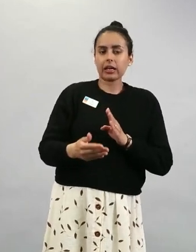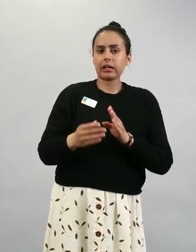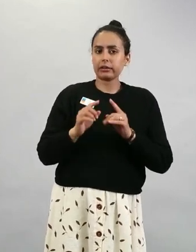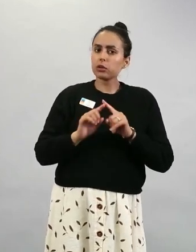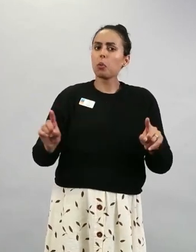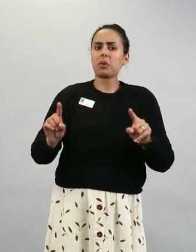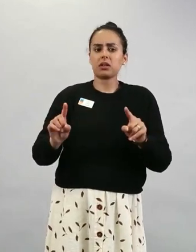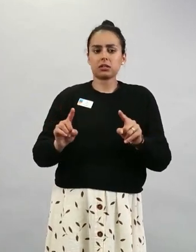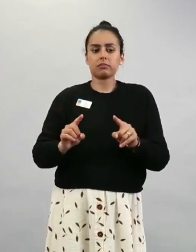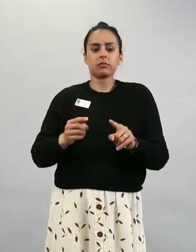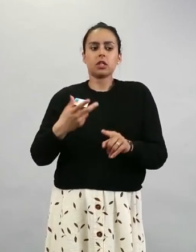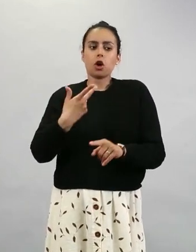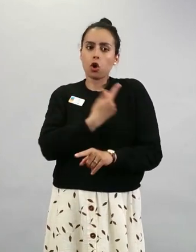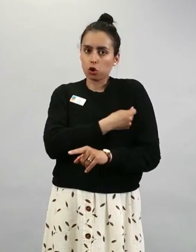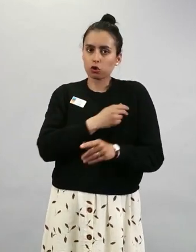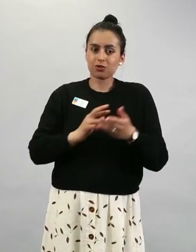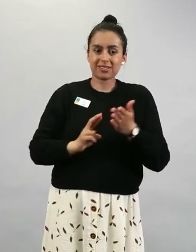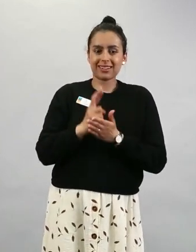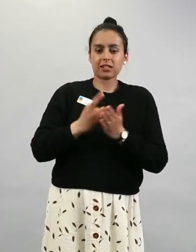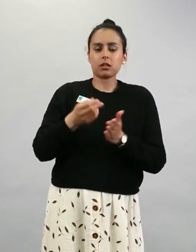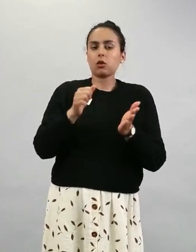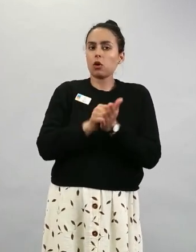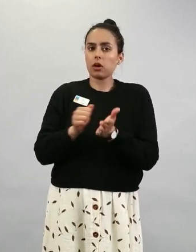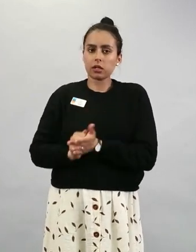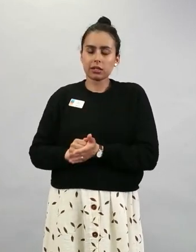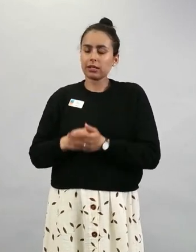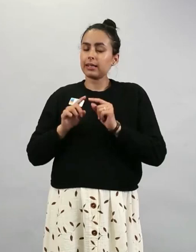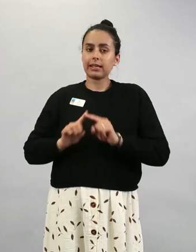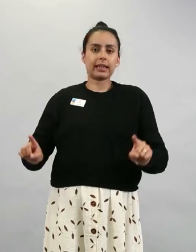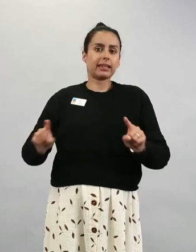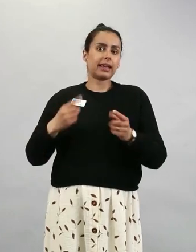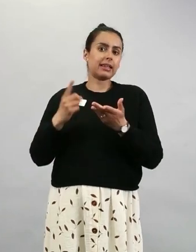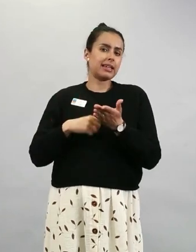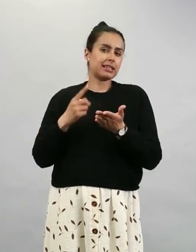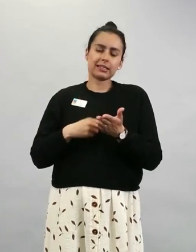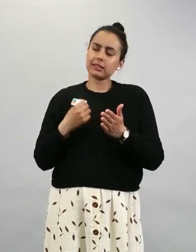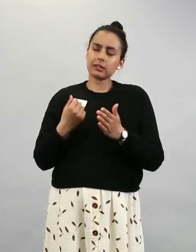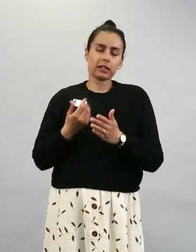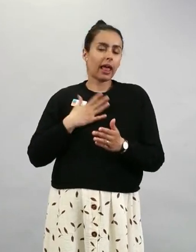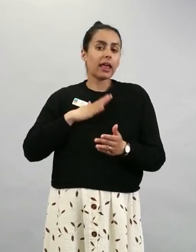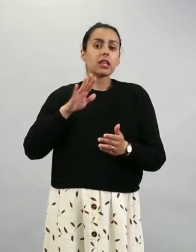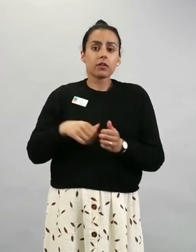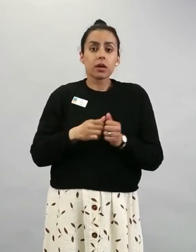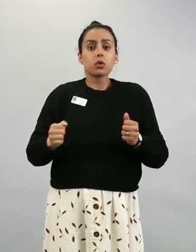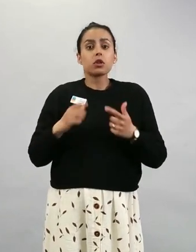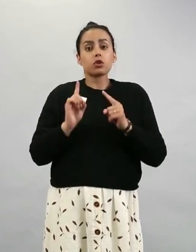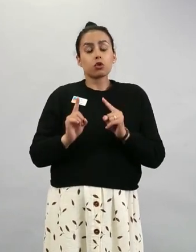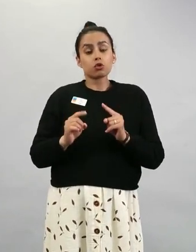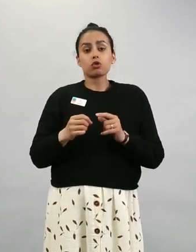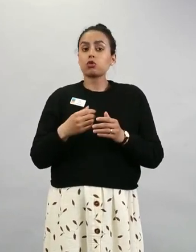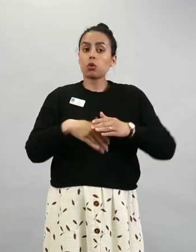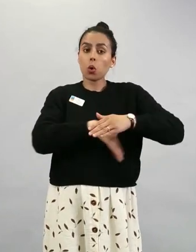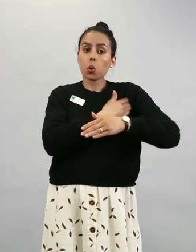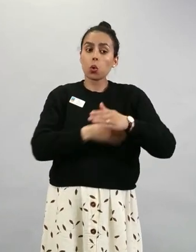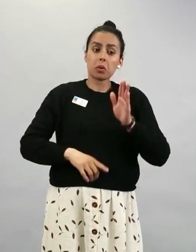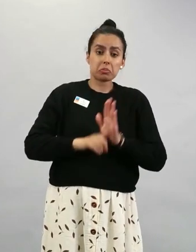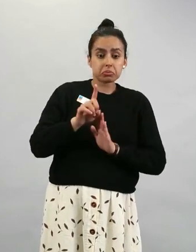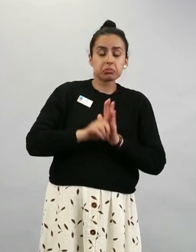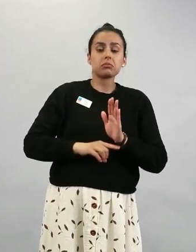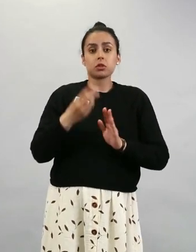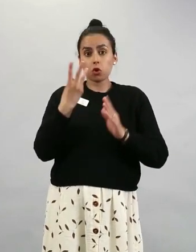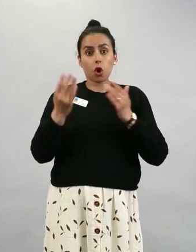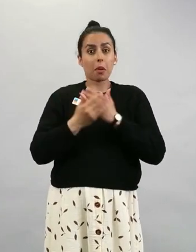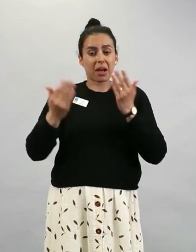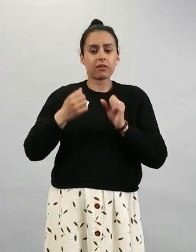rokotusreaktion oireita, niin silloin ei tarvitse ihan heti mennä testiin. Mutta jos kuume jatkuu yli kolme päivää tai jos tulee sellaisia